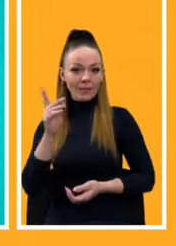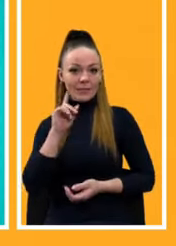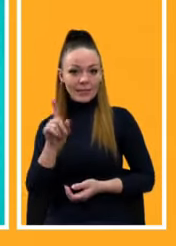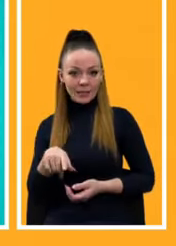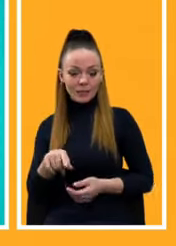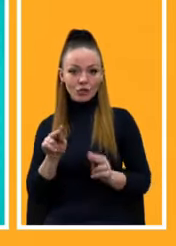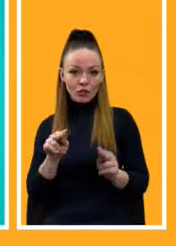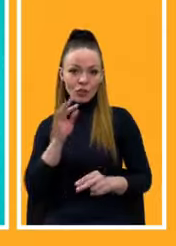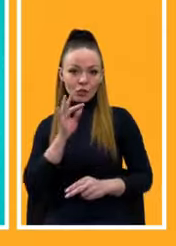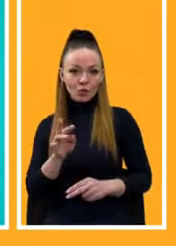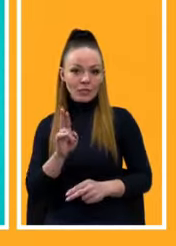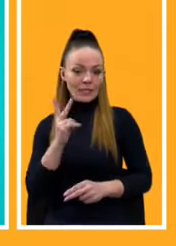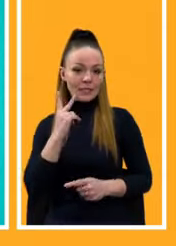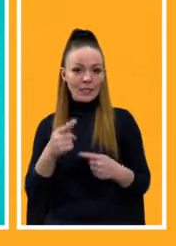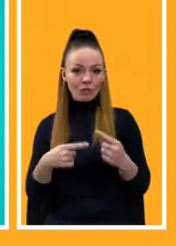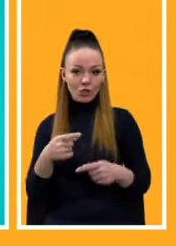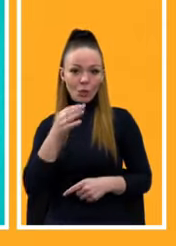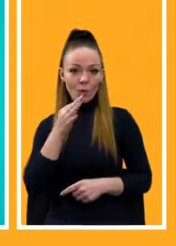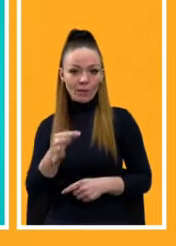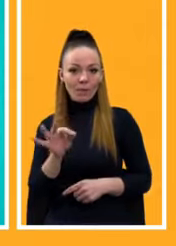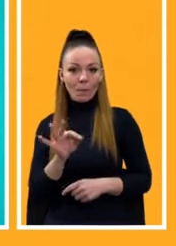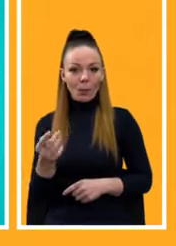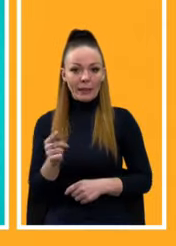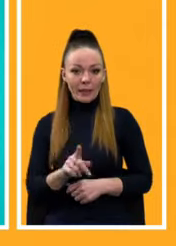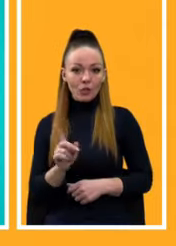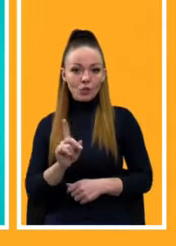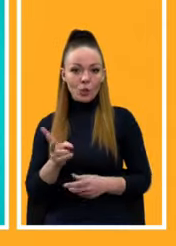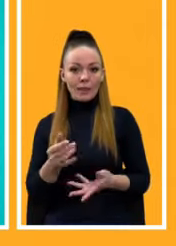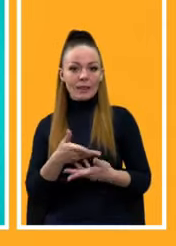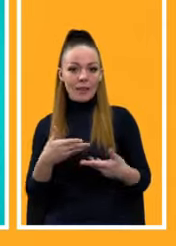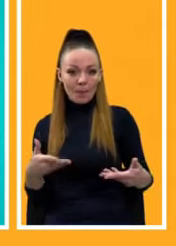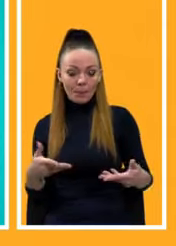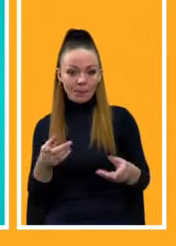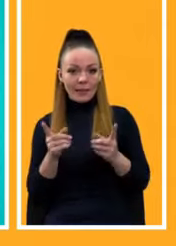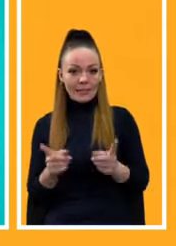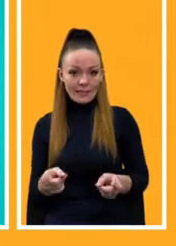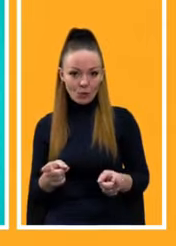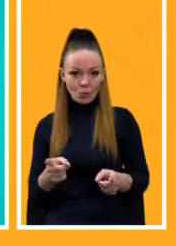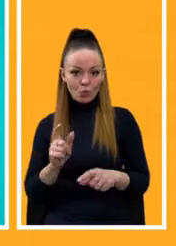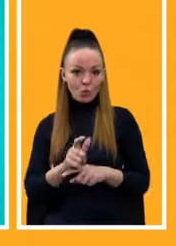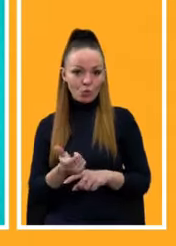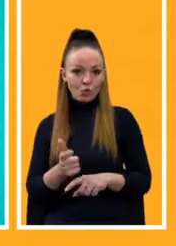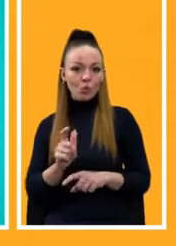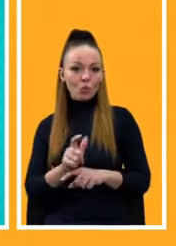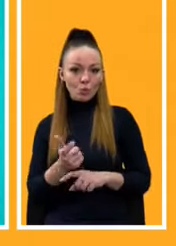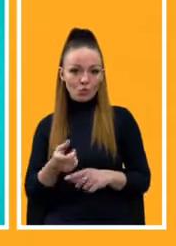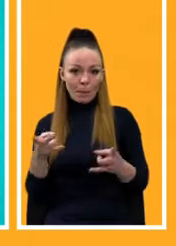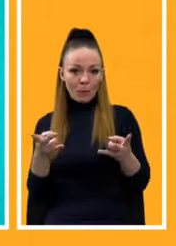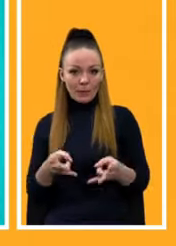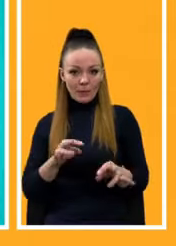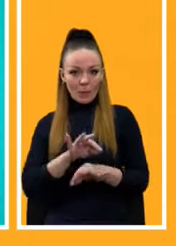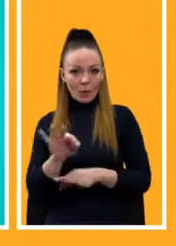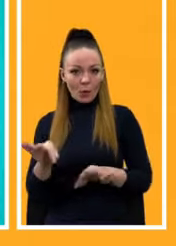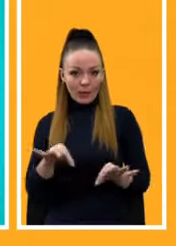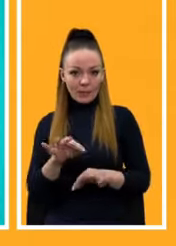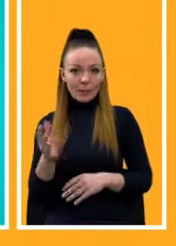Чесно кажучи, я завжди говорив про те, що нам дійсно дуже потрібні проекти, які